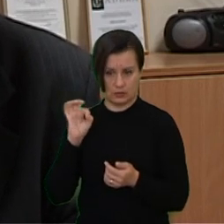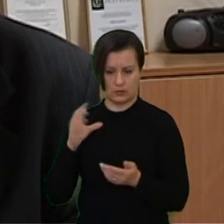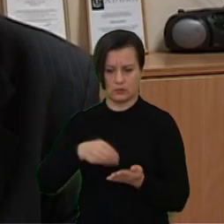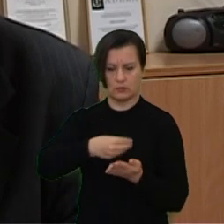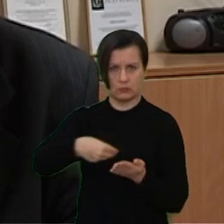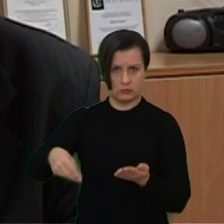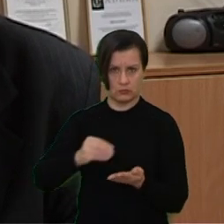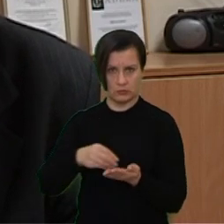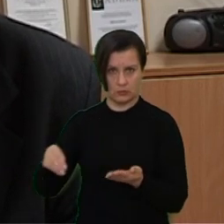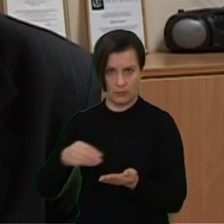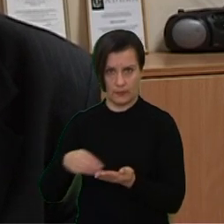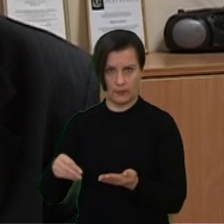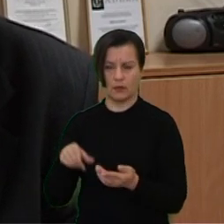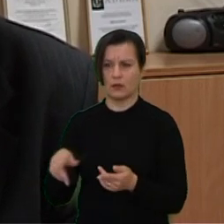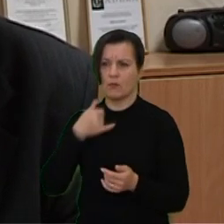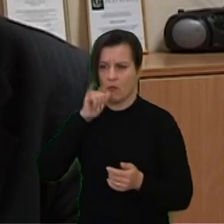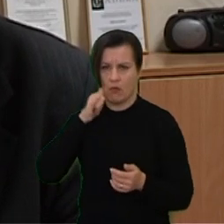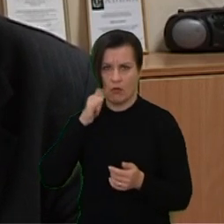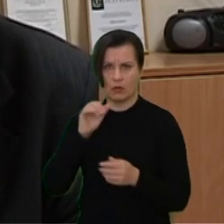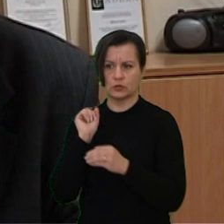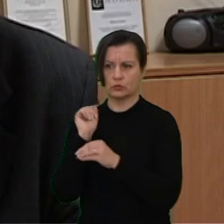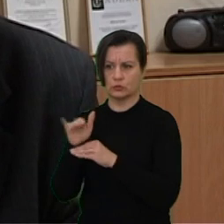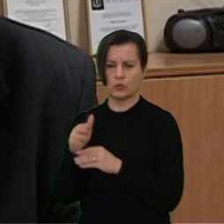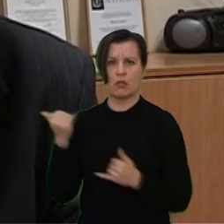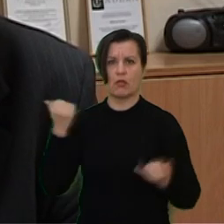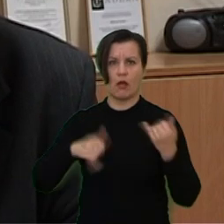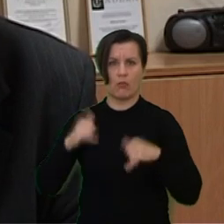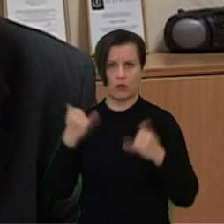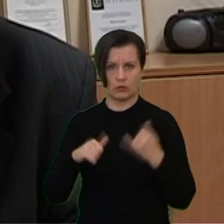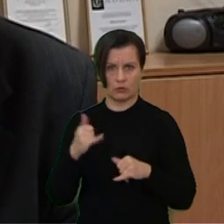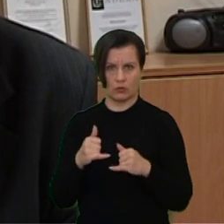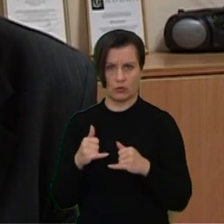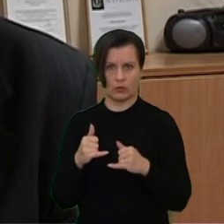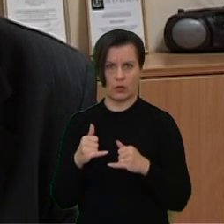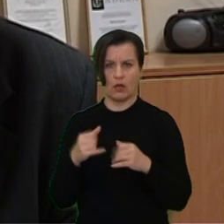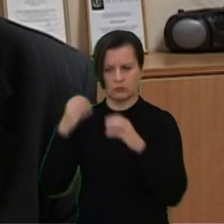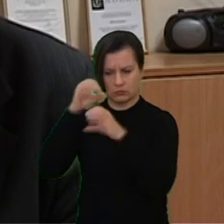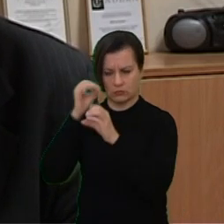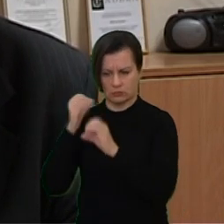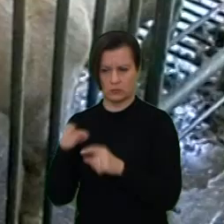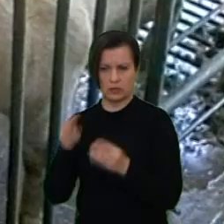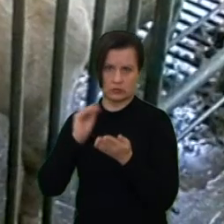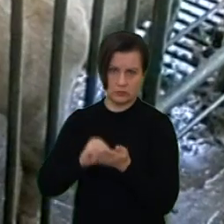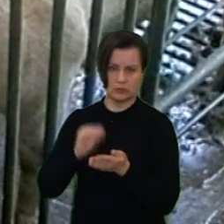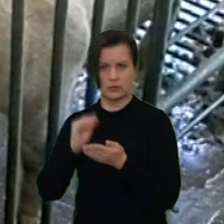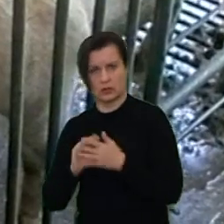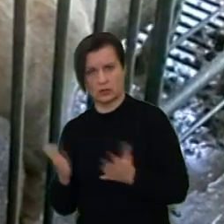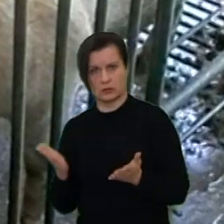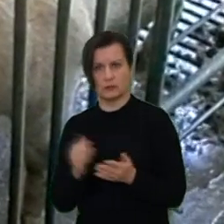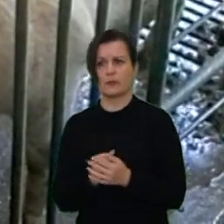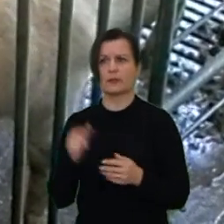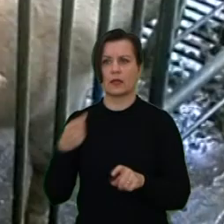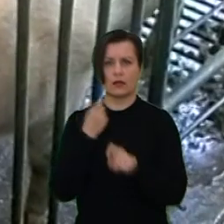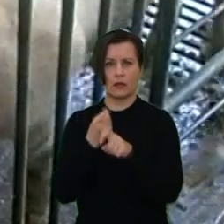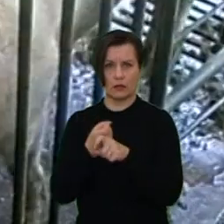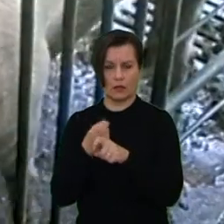mėginiai sinčiami į laboratoriją diagnozį patvirtinti. Kidainių rajone jau